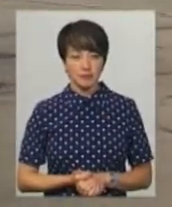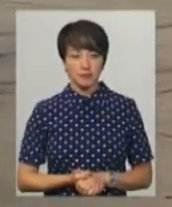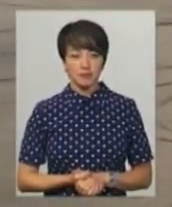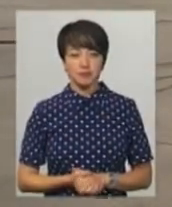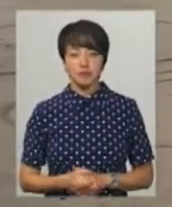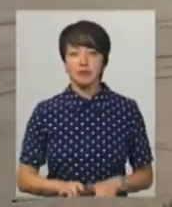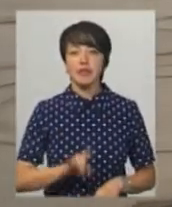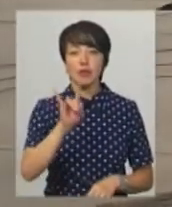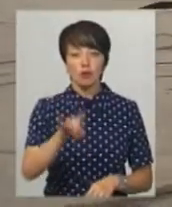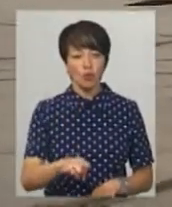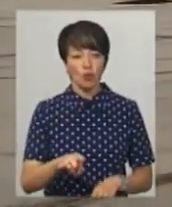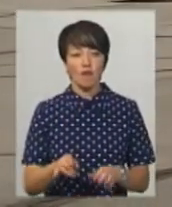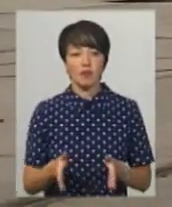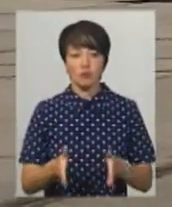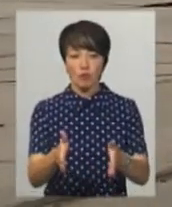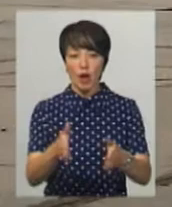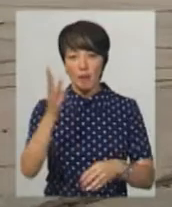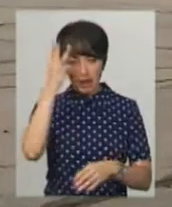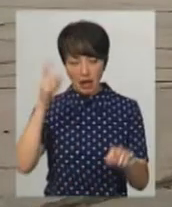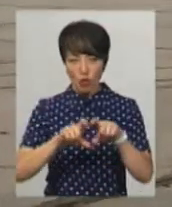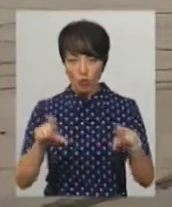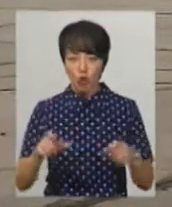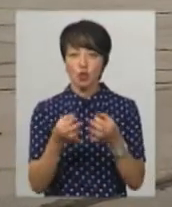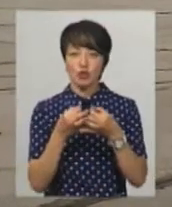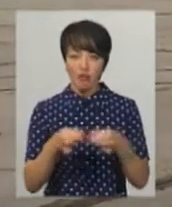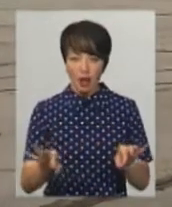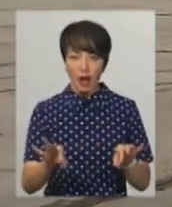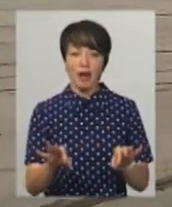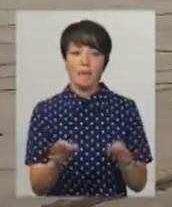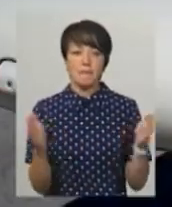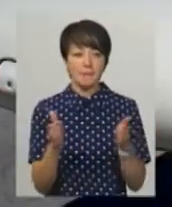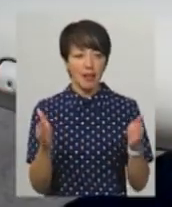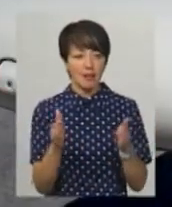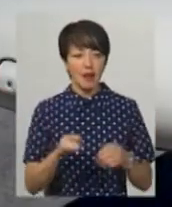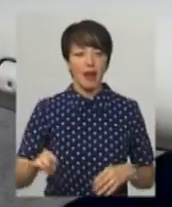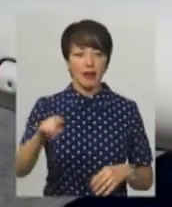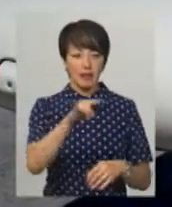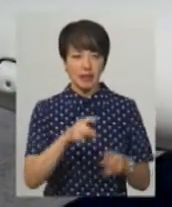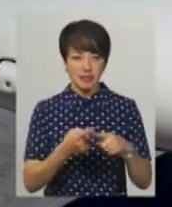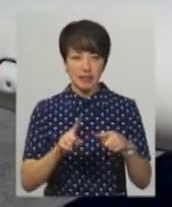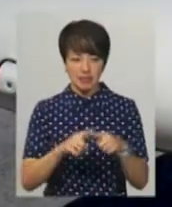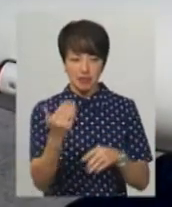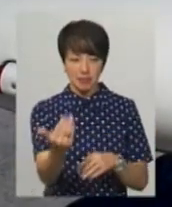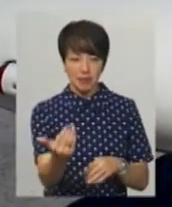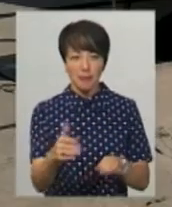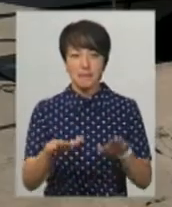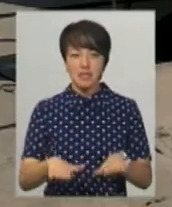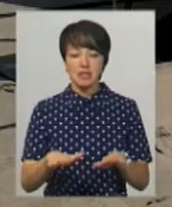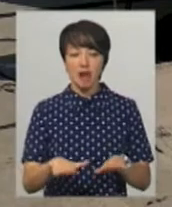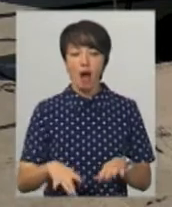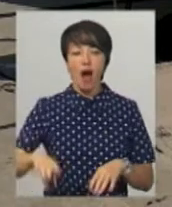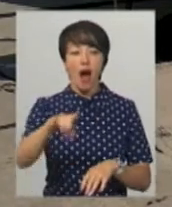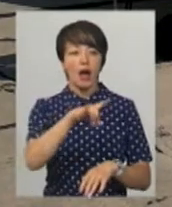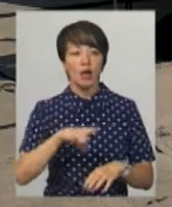Злітно-посадкова смуга Хмельницького литовища дозволяє злітати і приземлятися малим літакам. Таким якось цей він належить місцевому аероклубу.